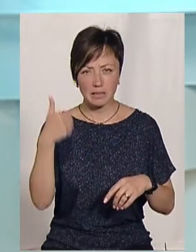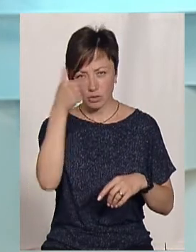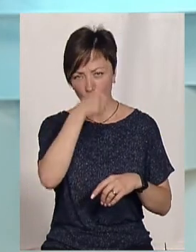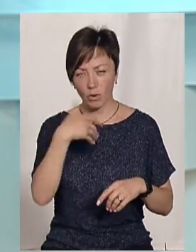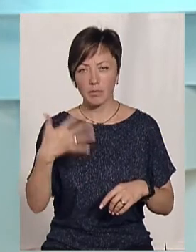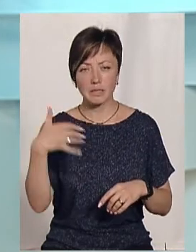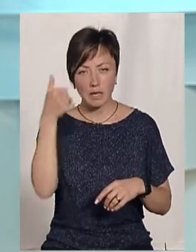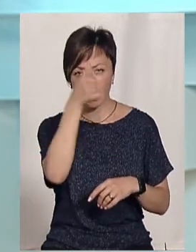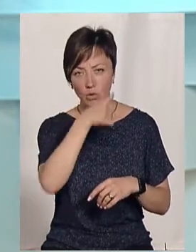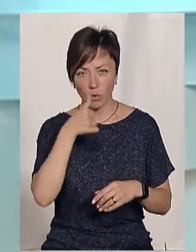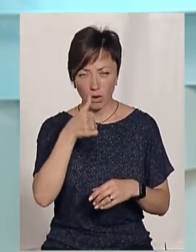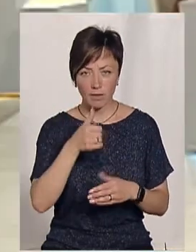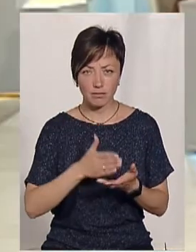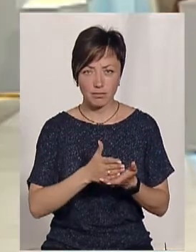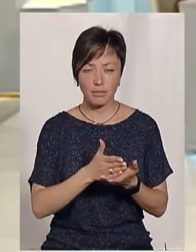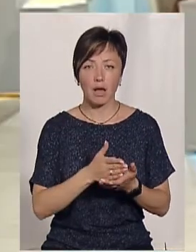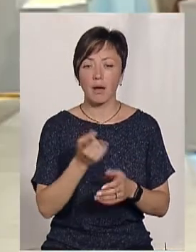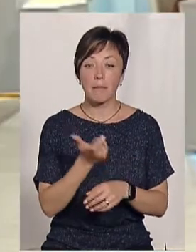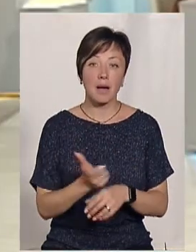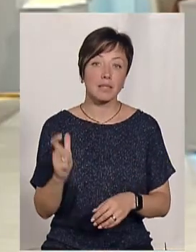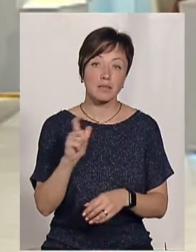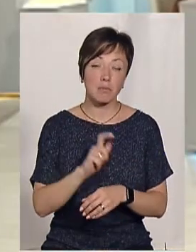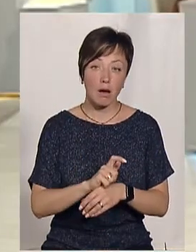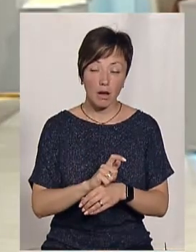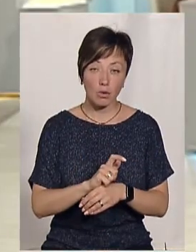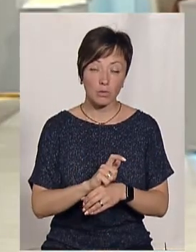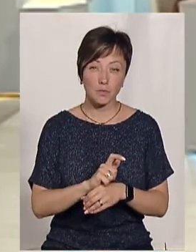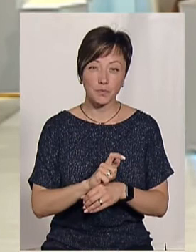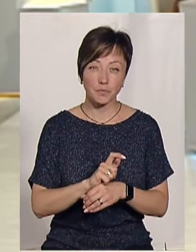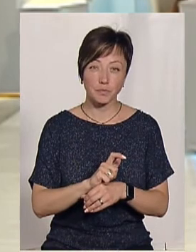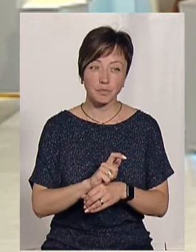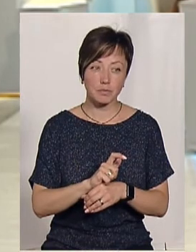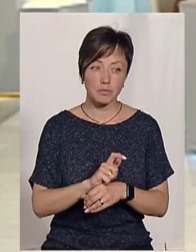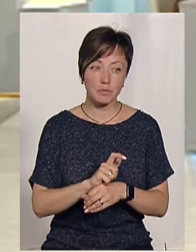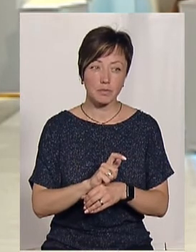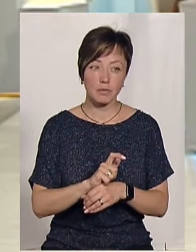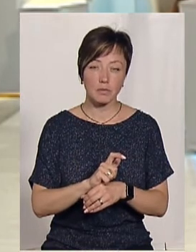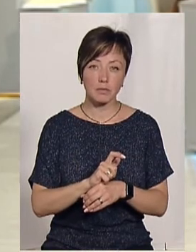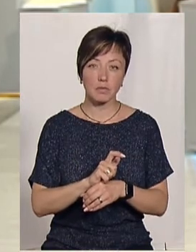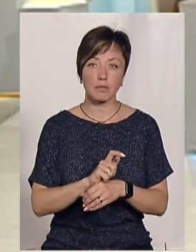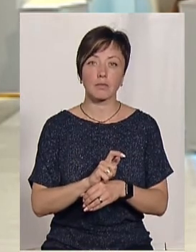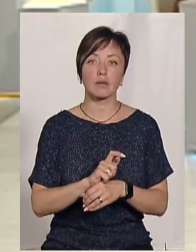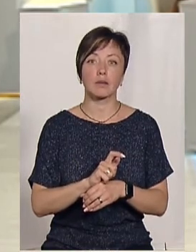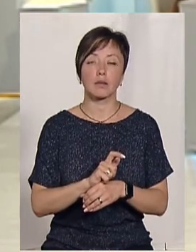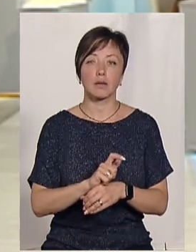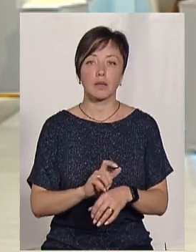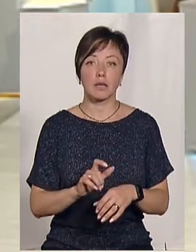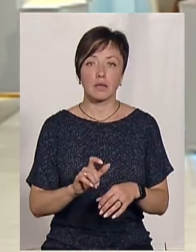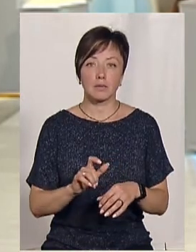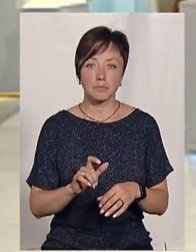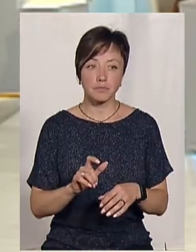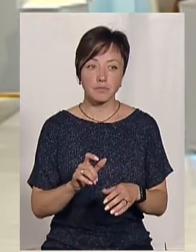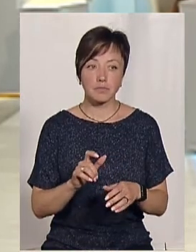років і 50, він максимально набирає ріст ціни на